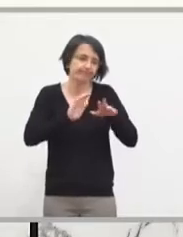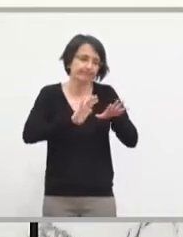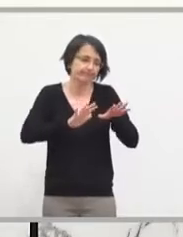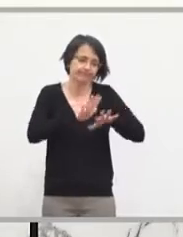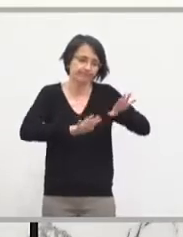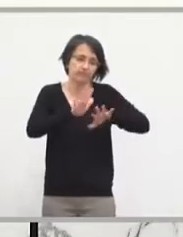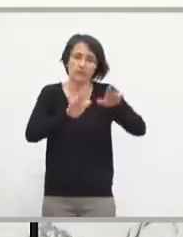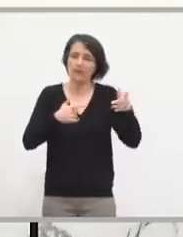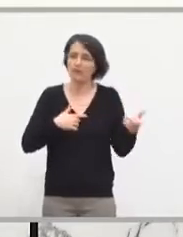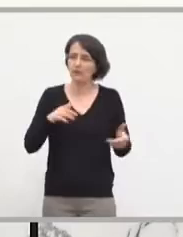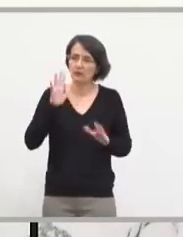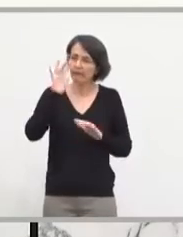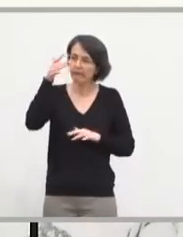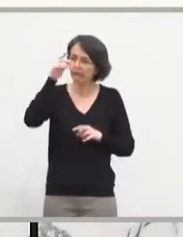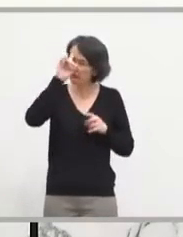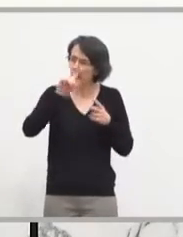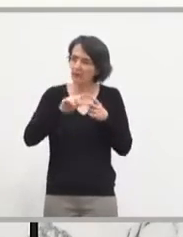je suis tout sauf fou sur le tram,